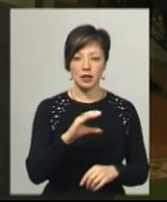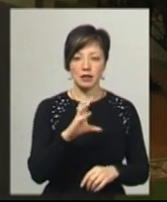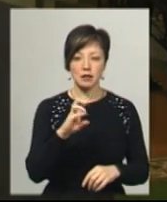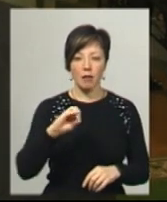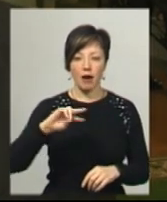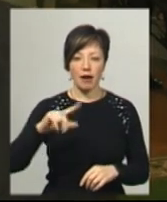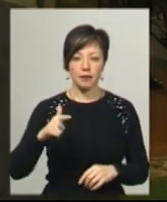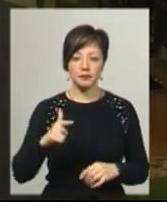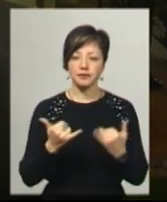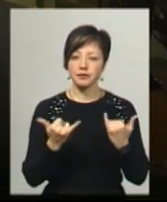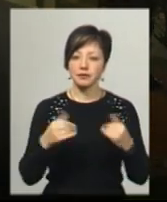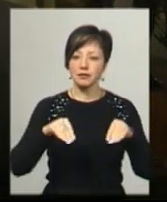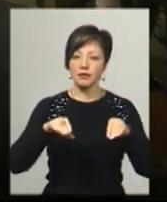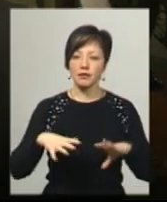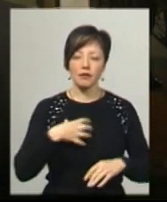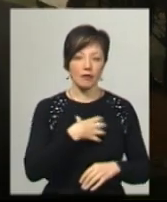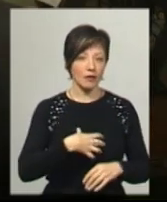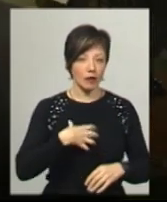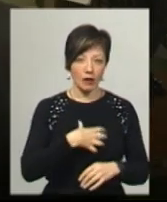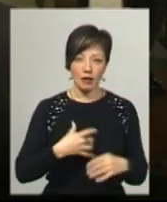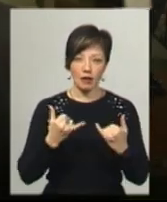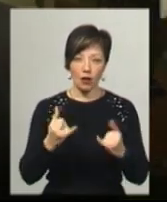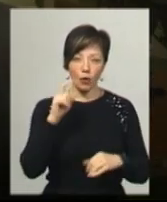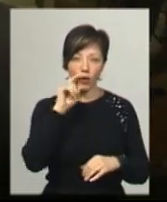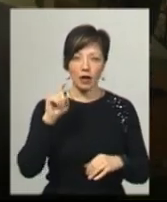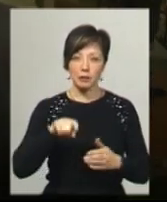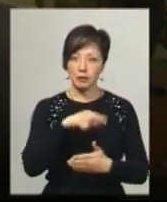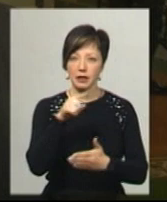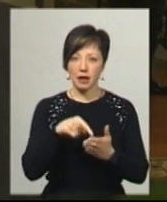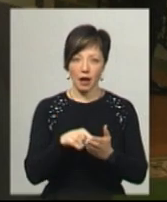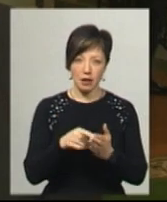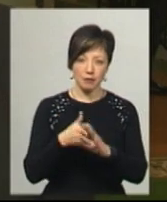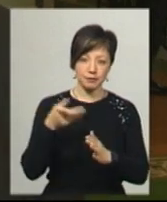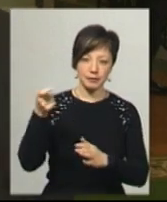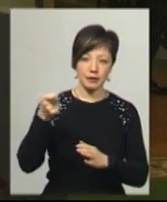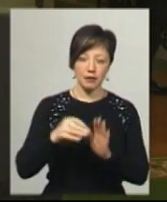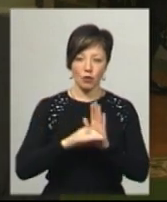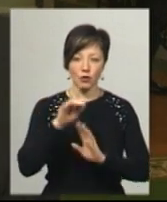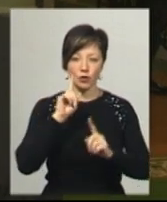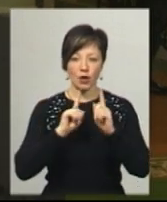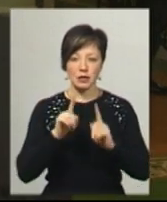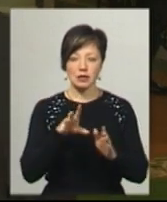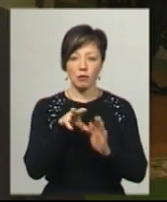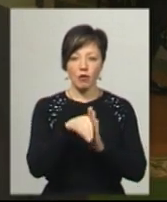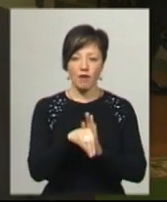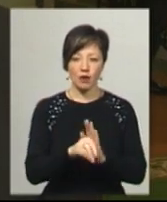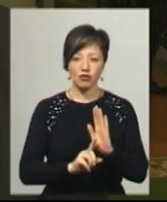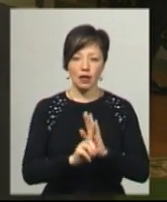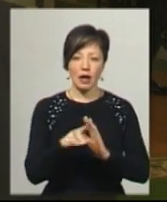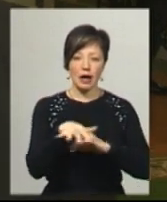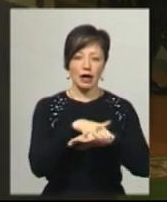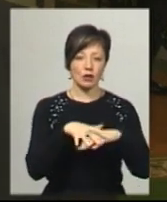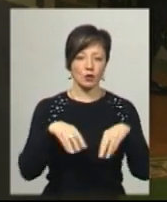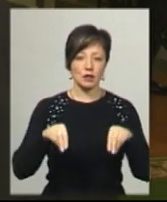вирішується доленосно для України питання, яке перебуває в сільній залі Верховної Ради, запровадження ринку землі. На